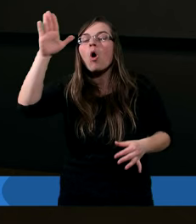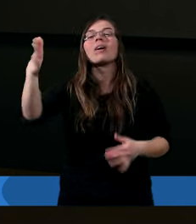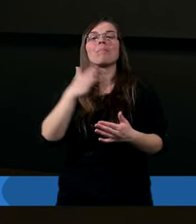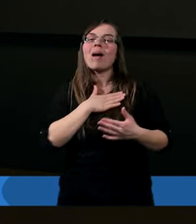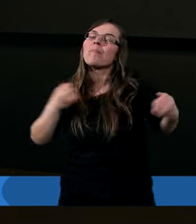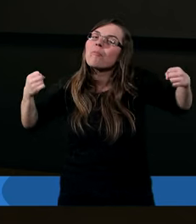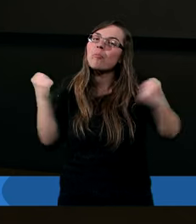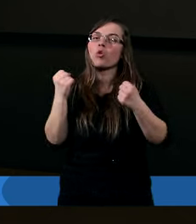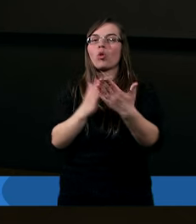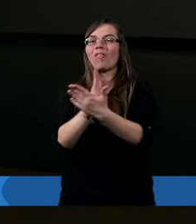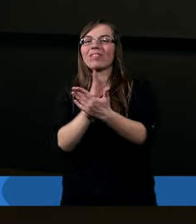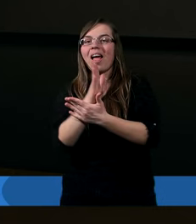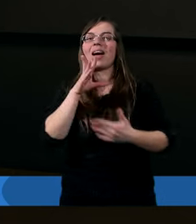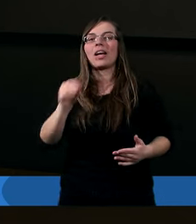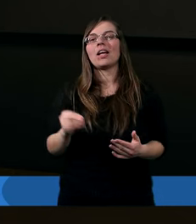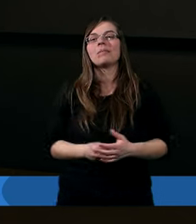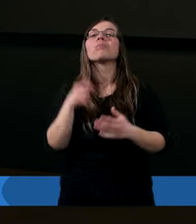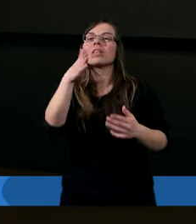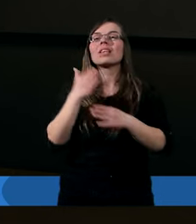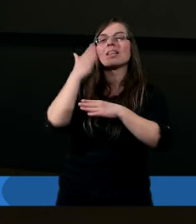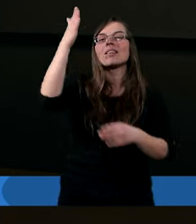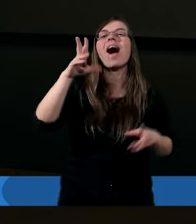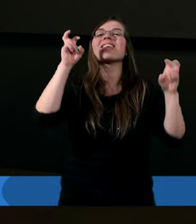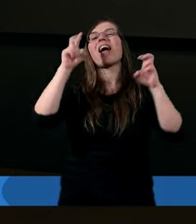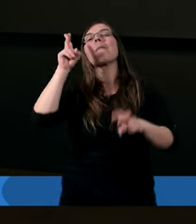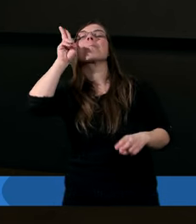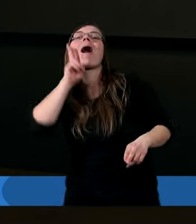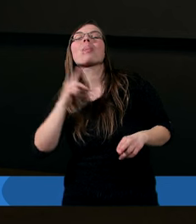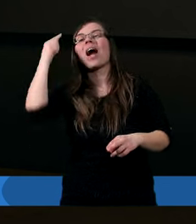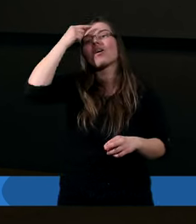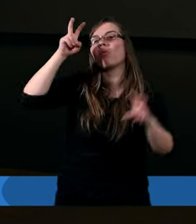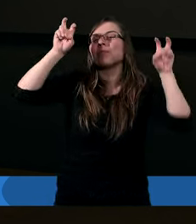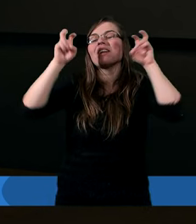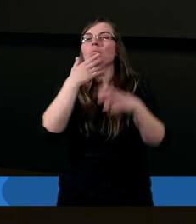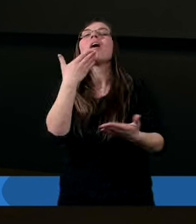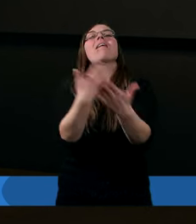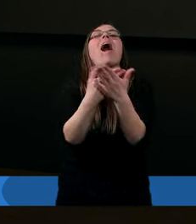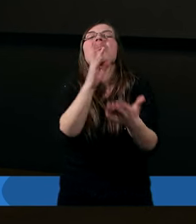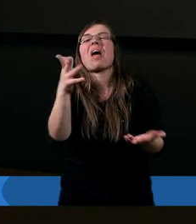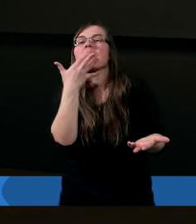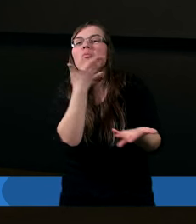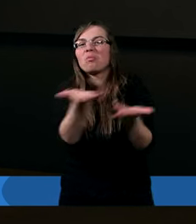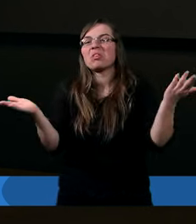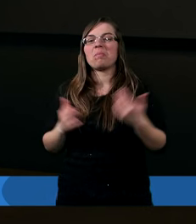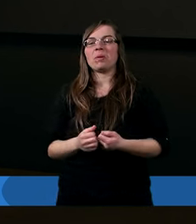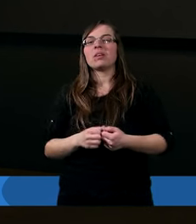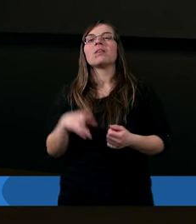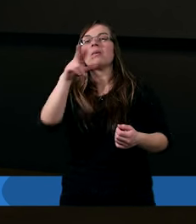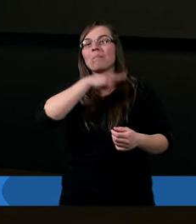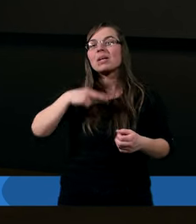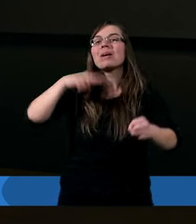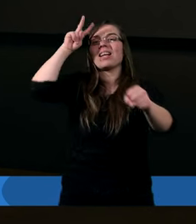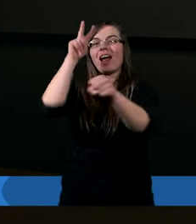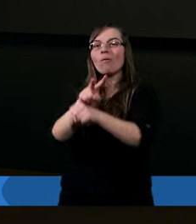często słyszymy takie powiedzenie nadzieja to matka głupich. Dlaczego tak mówimy? Boż my